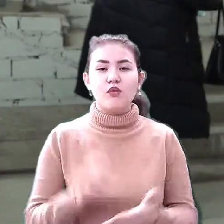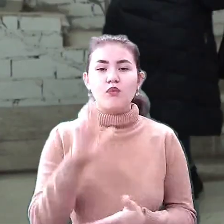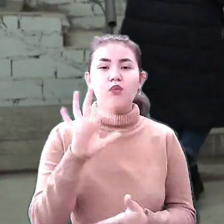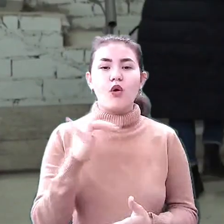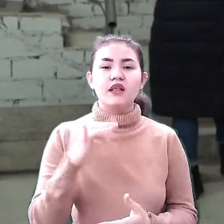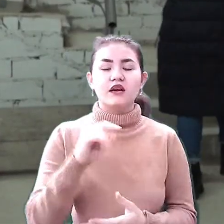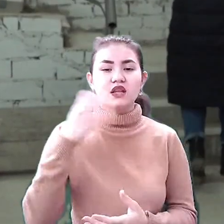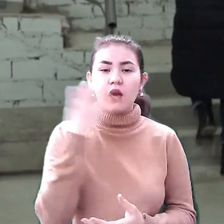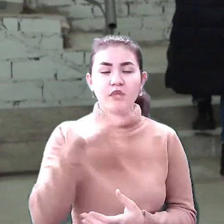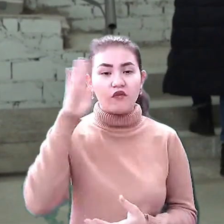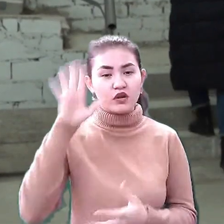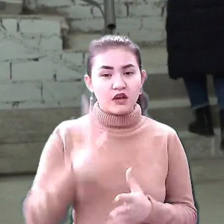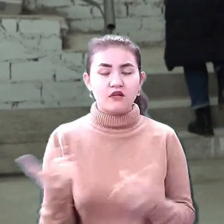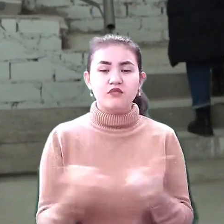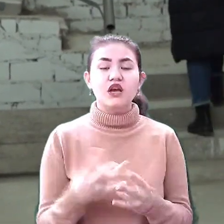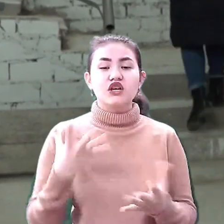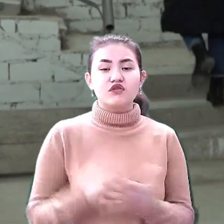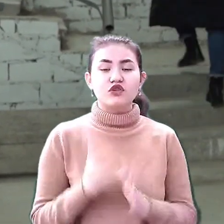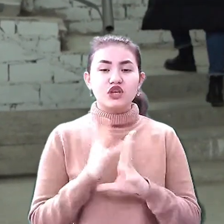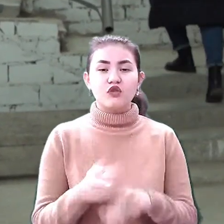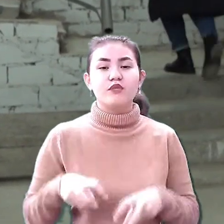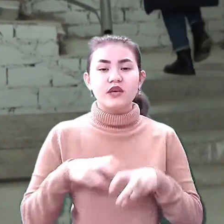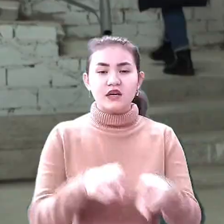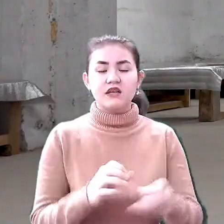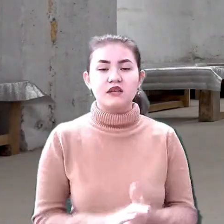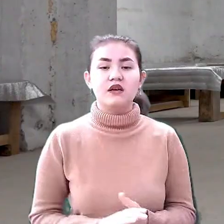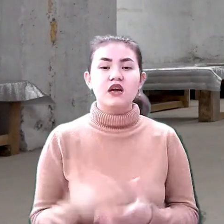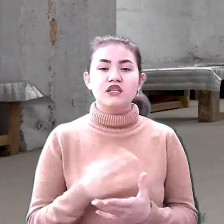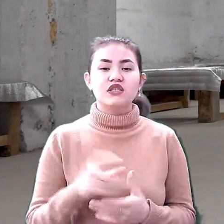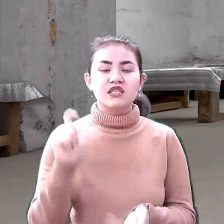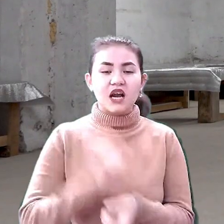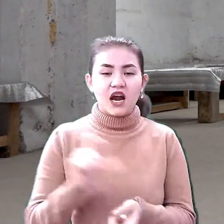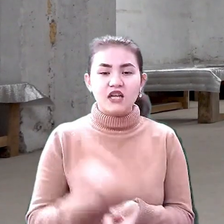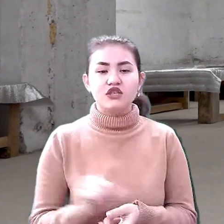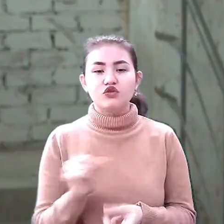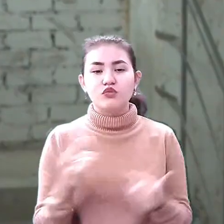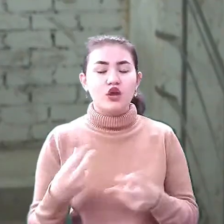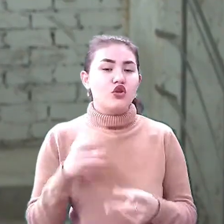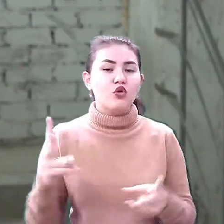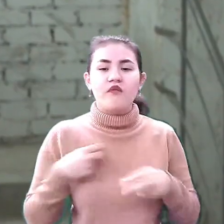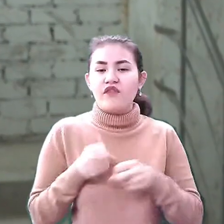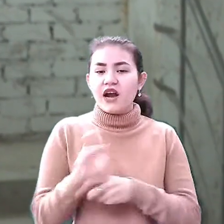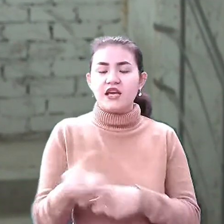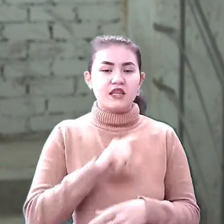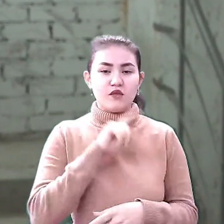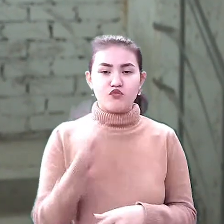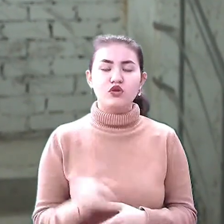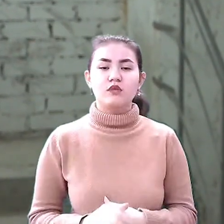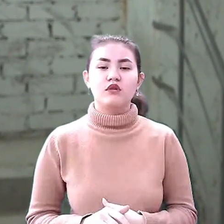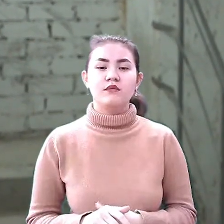тепла вода. Ми в свою чергу бігали, купляли чайівки, стаканчики. Ми нікого звідси виганять не будемо. І